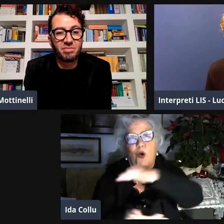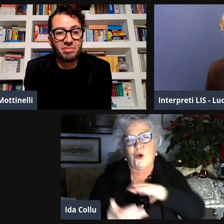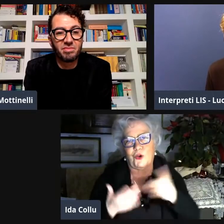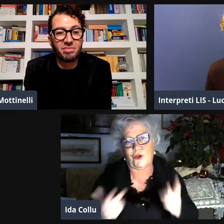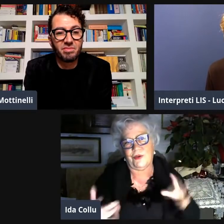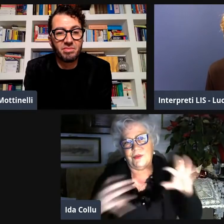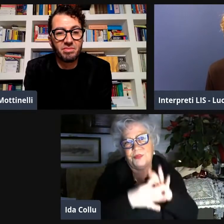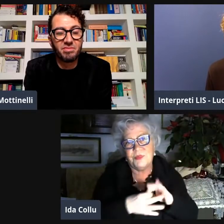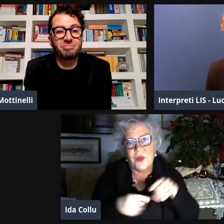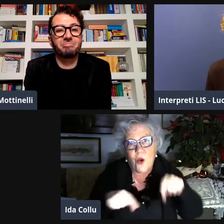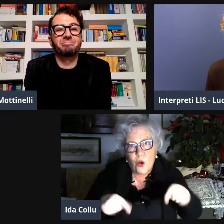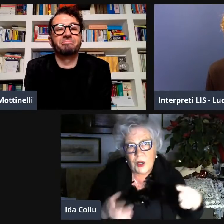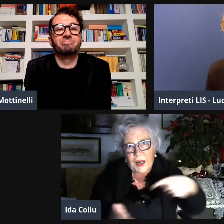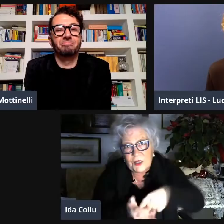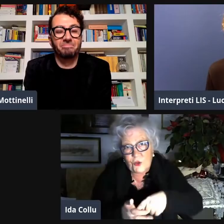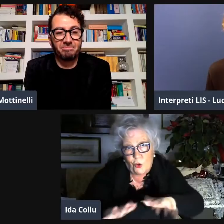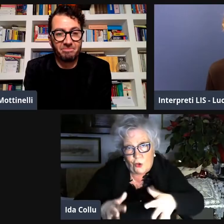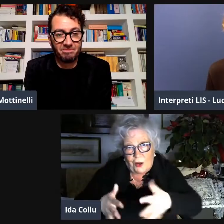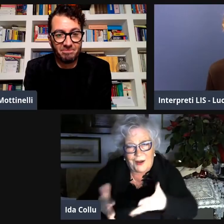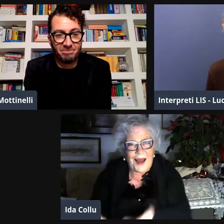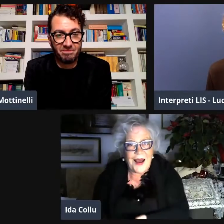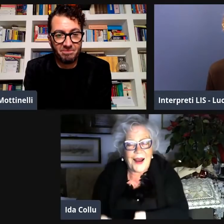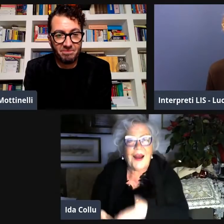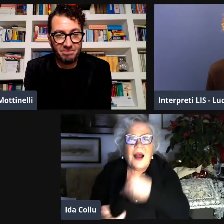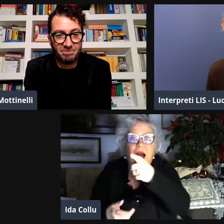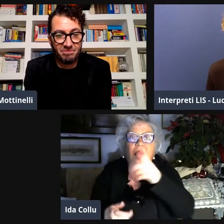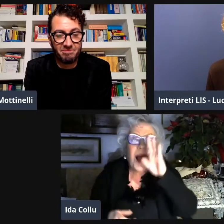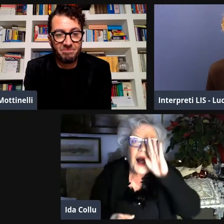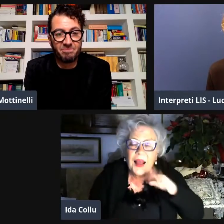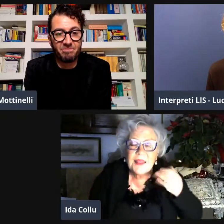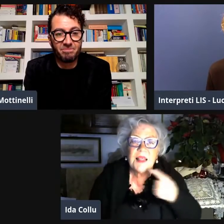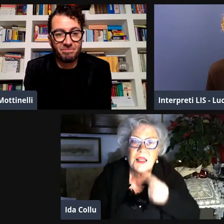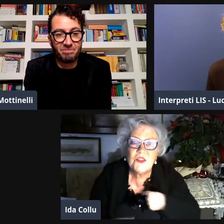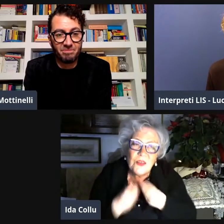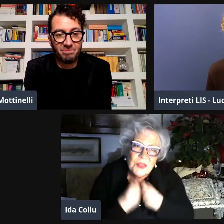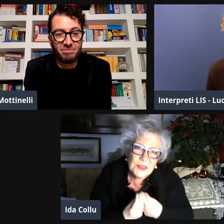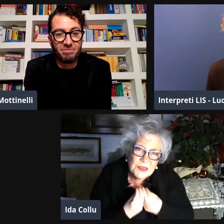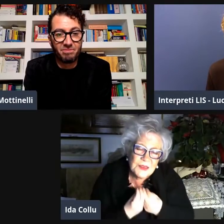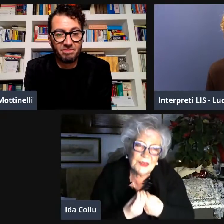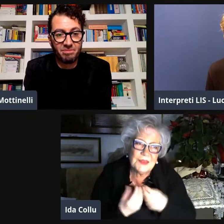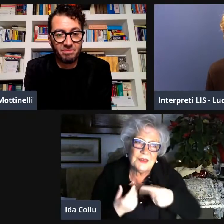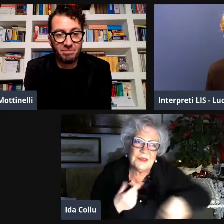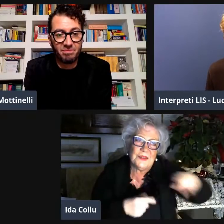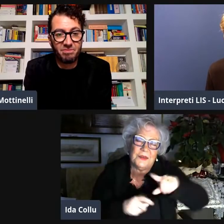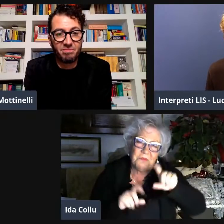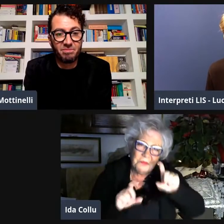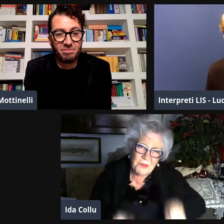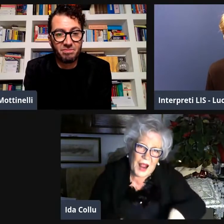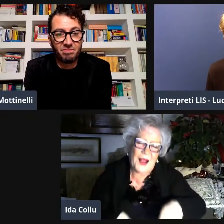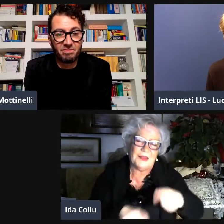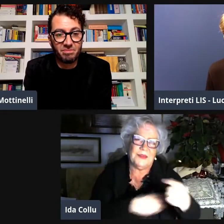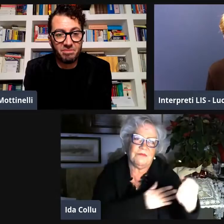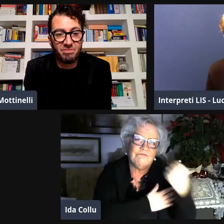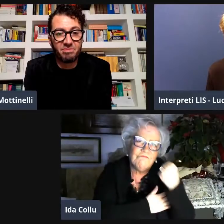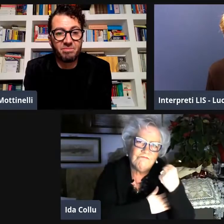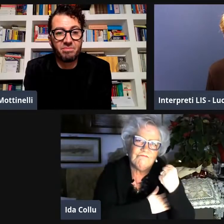politica associativa legata al territorio e adesso ci siamo quasi ritornati e Lisa diceva ma